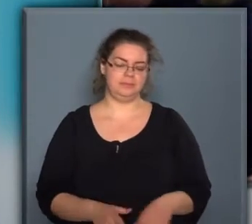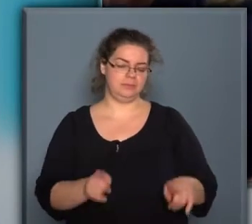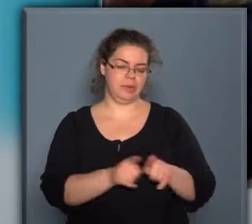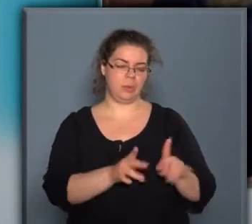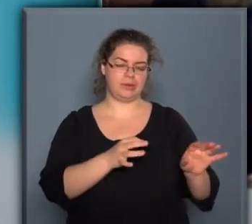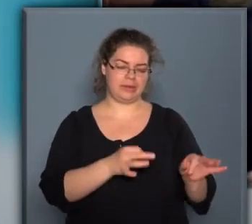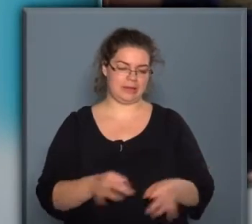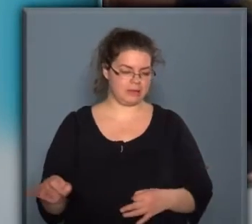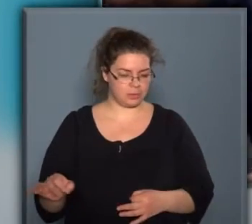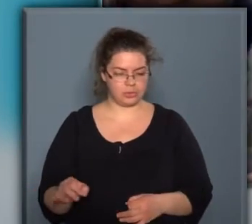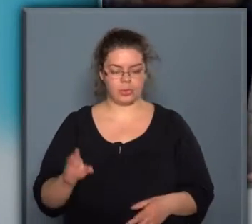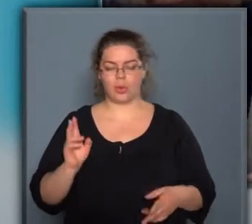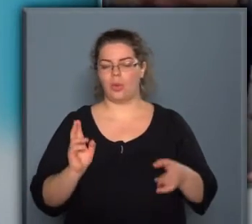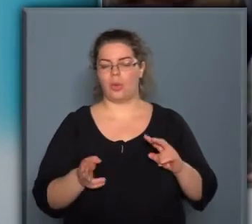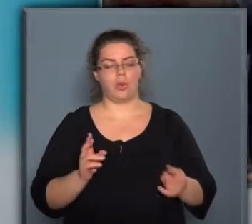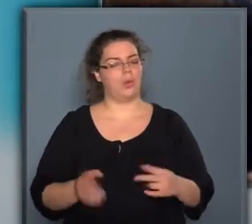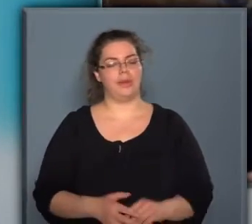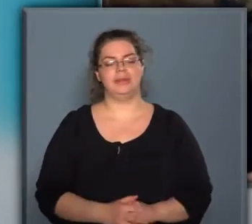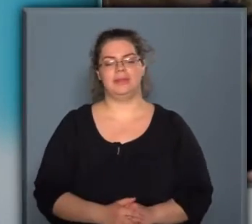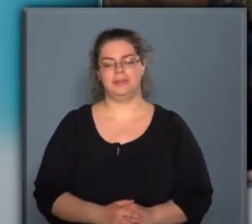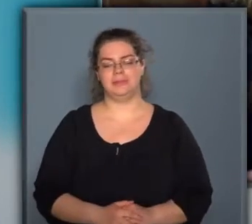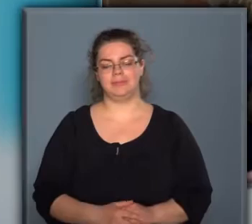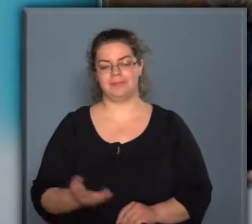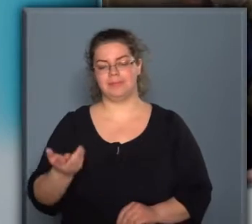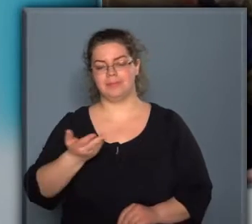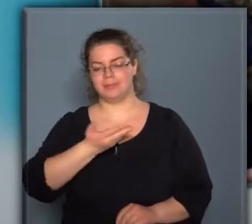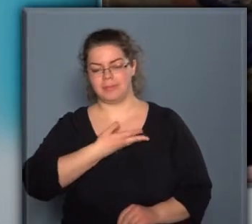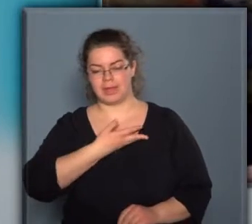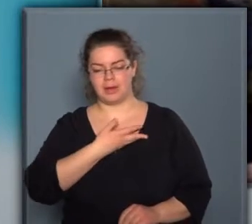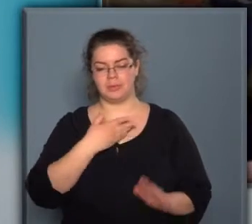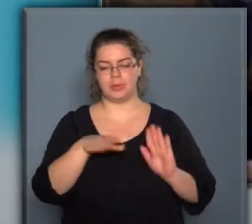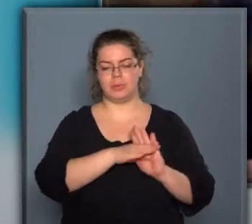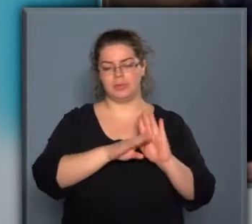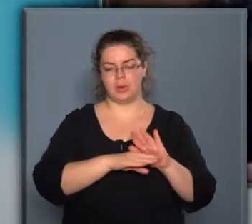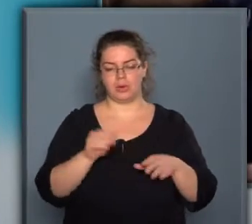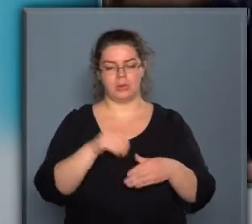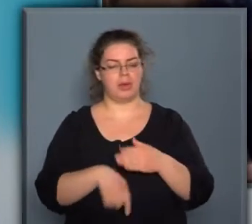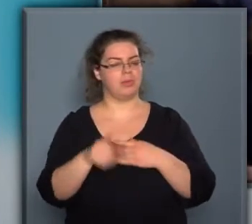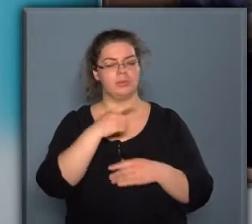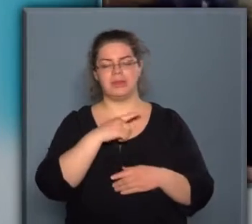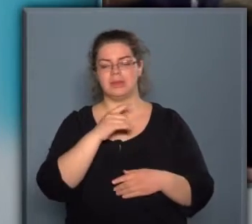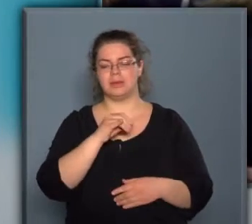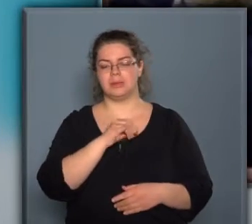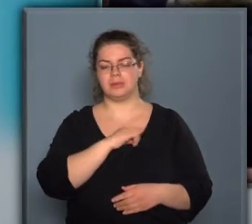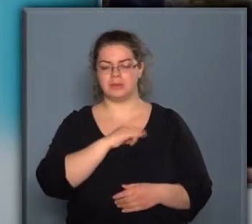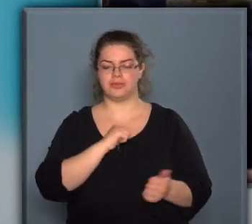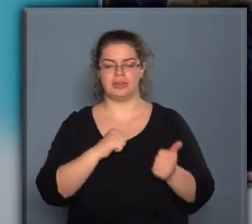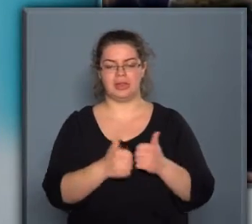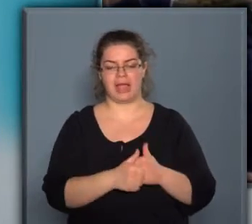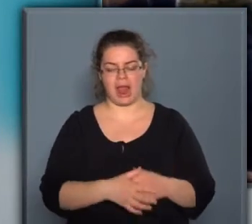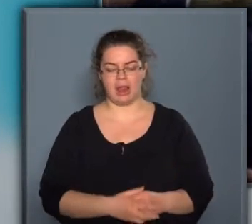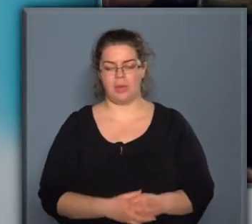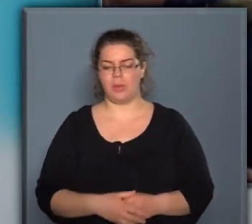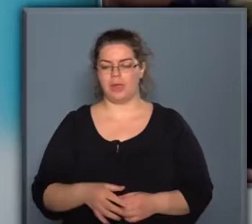Úgy készültünk fel, hogy megkaptuk ugye a programban, hogy mit biztosítanak előre